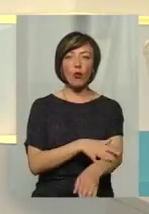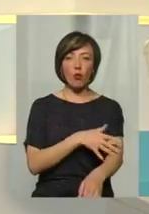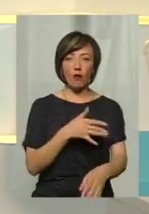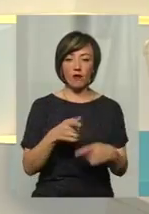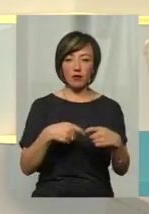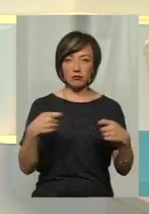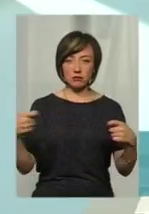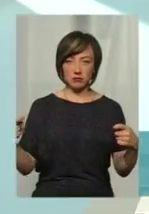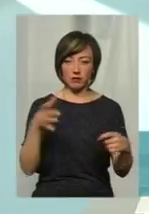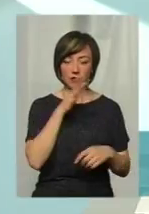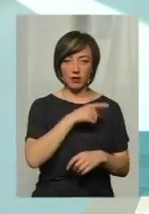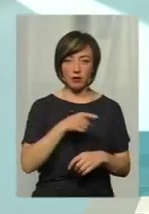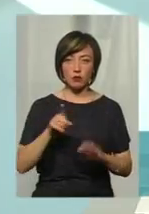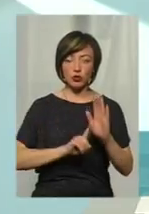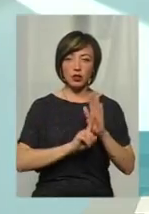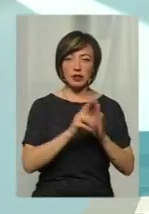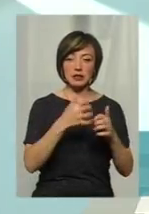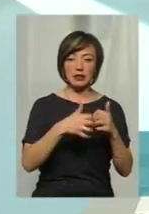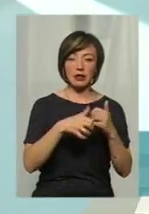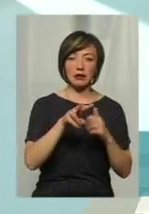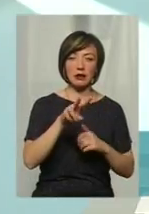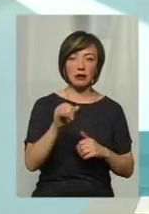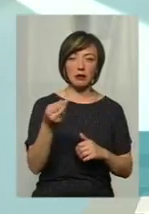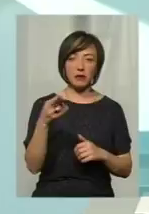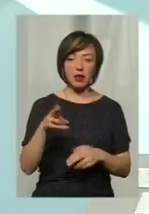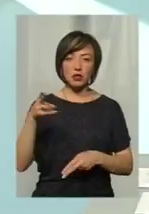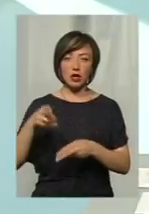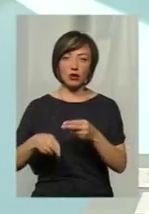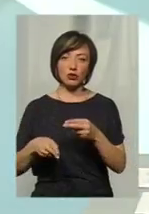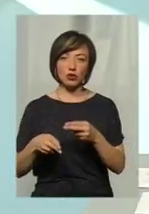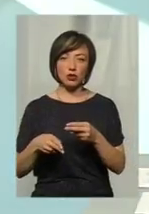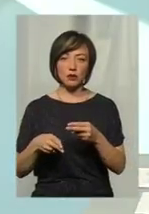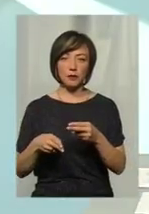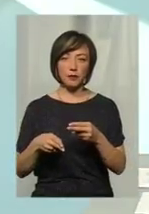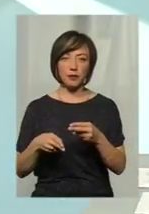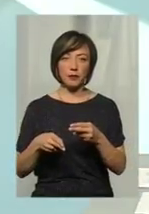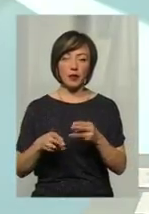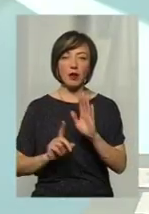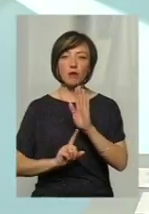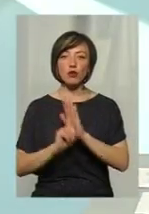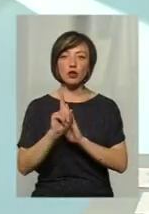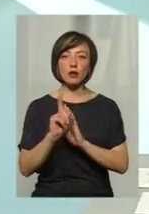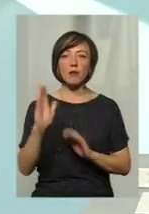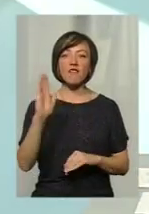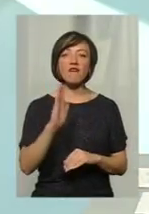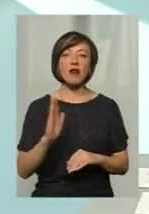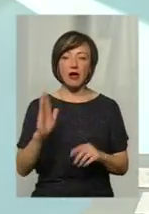розтягнути в часі. Починаючи десь середини липня і закінчуючи, мабуть, початком бересня,